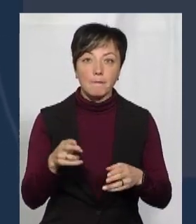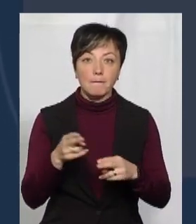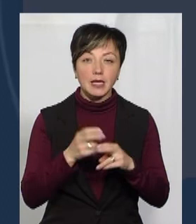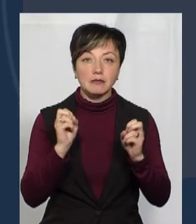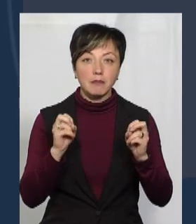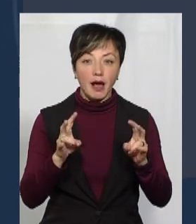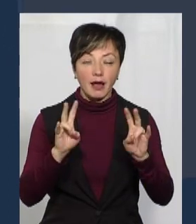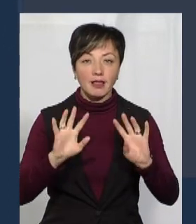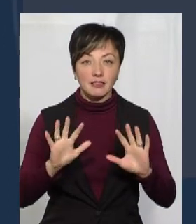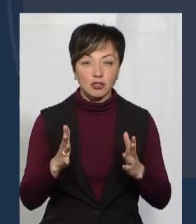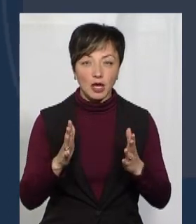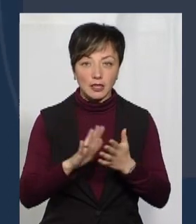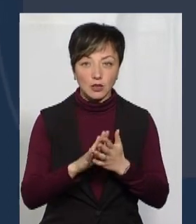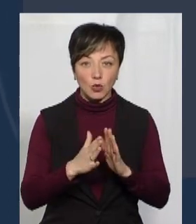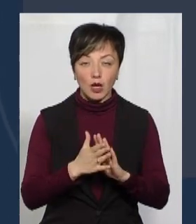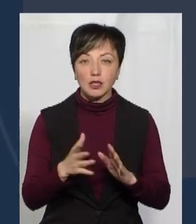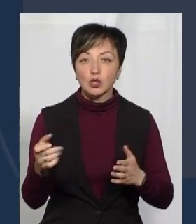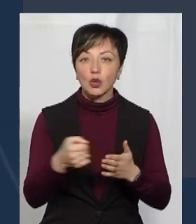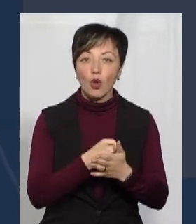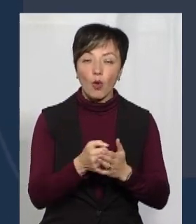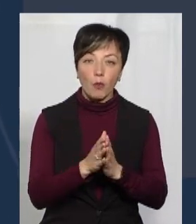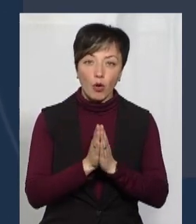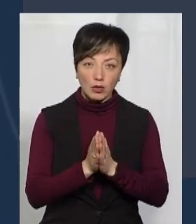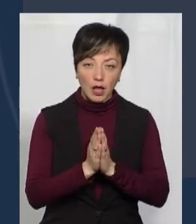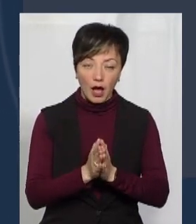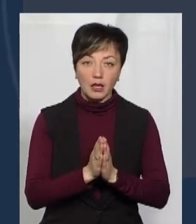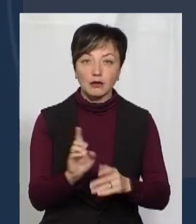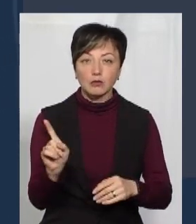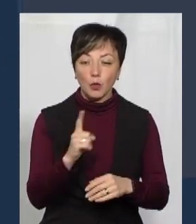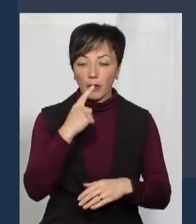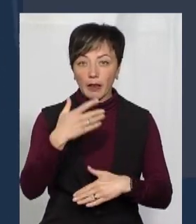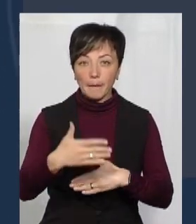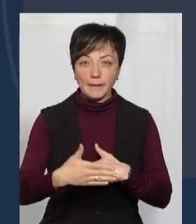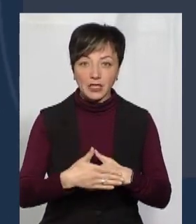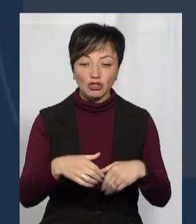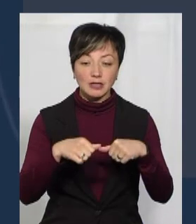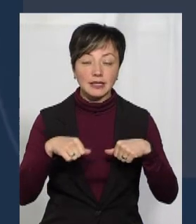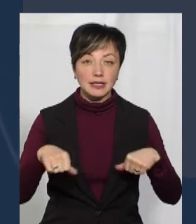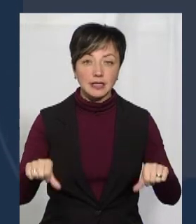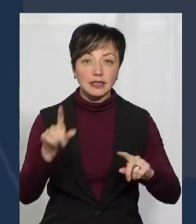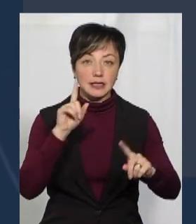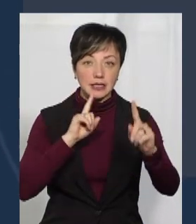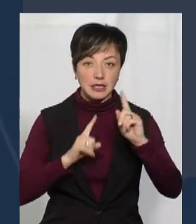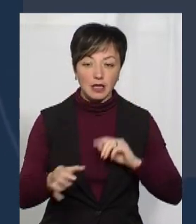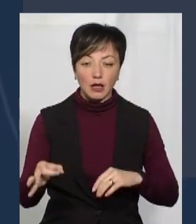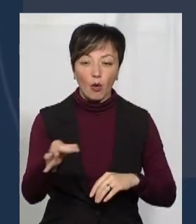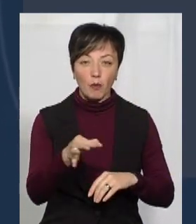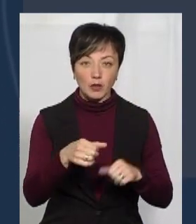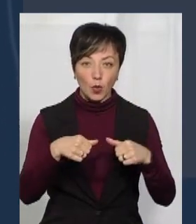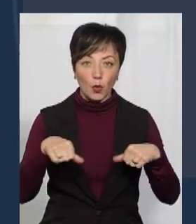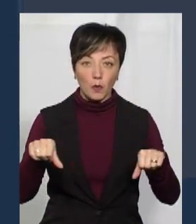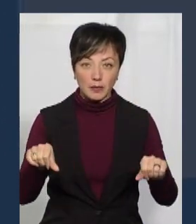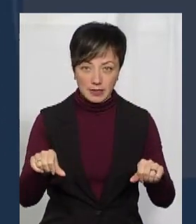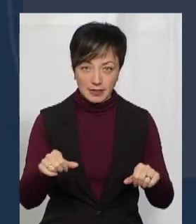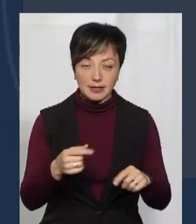і надзвичайних ситуацій, з клопотанням, щоб на найближче засідання обласної комісії з питань